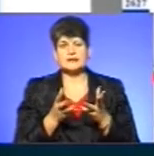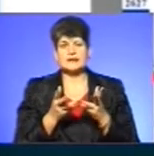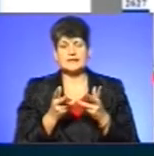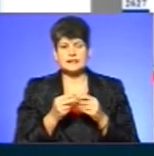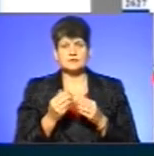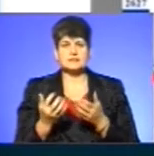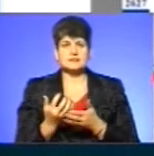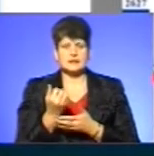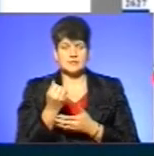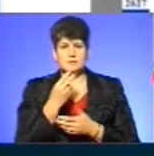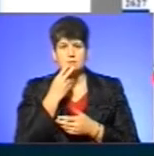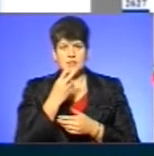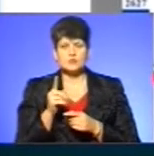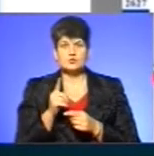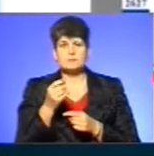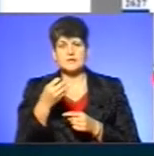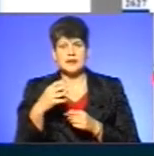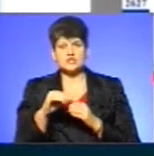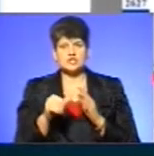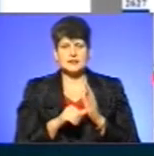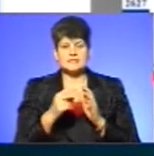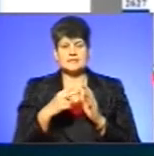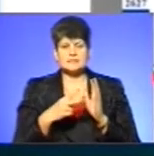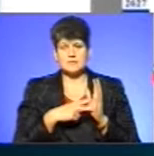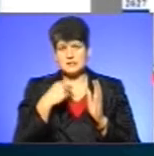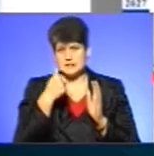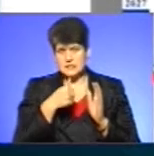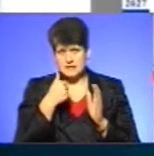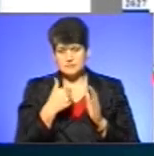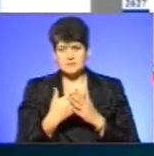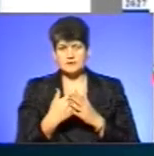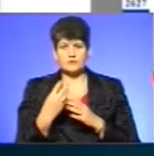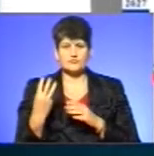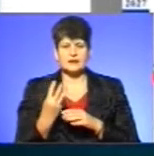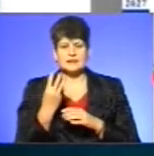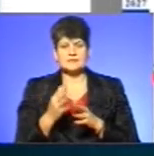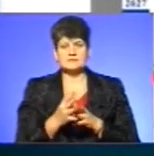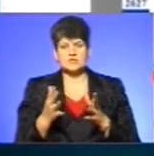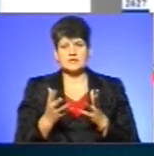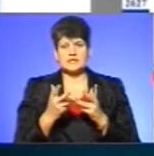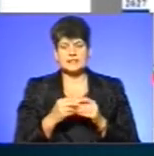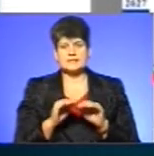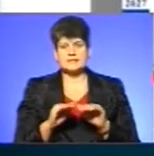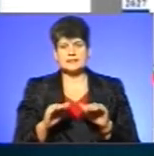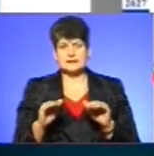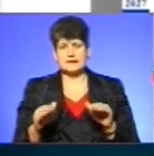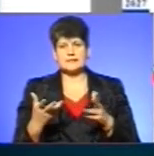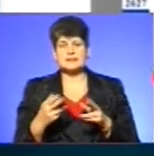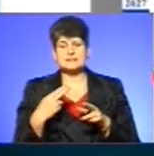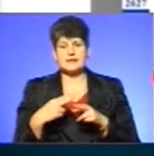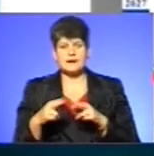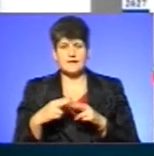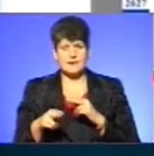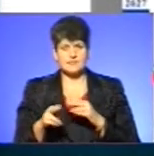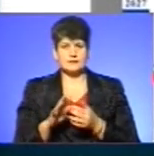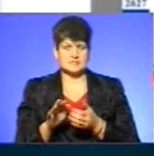віднайдених. Тобто бачимо, що 2015, 2016, 2017 рік майже втричі зросла кількість дітей, які зникали. Принаймні